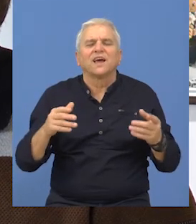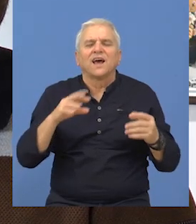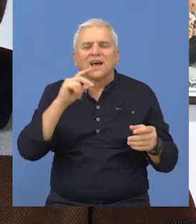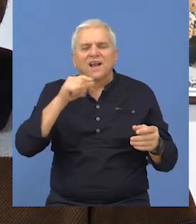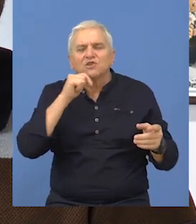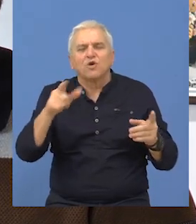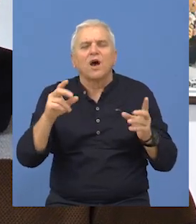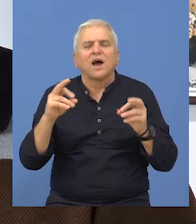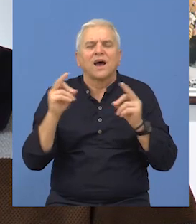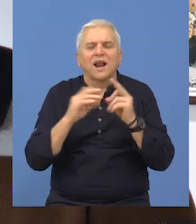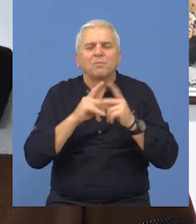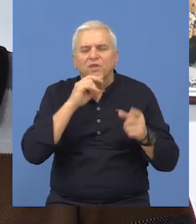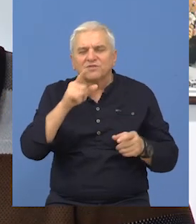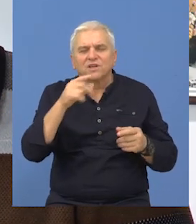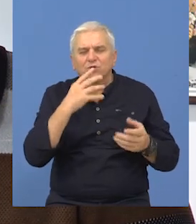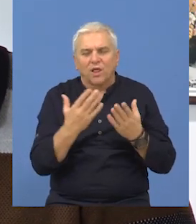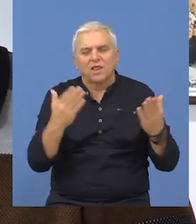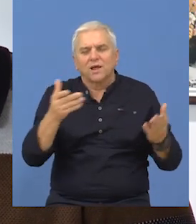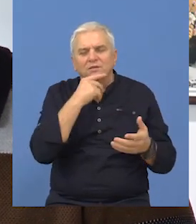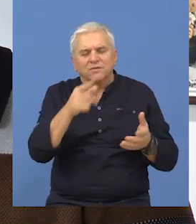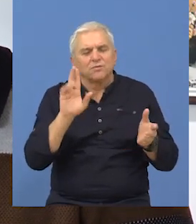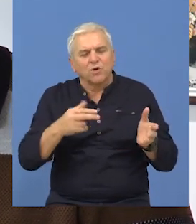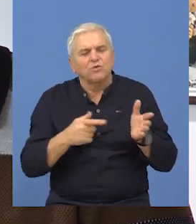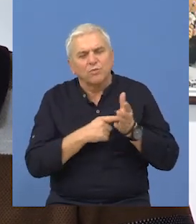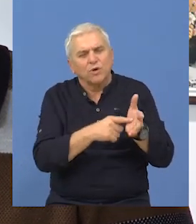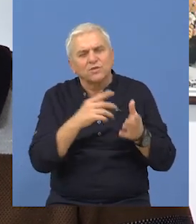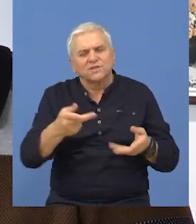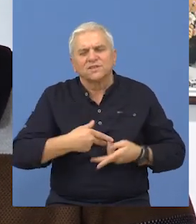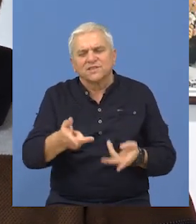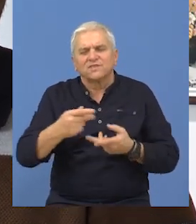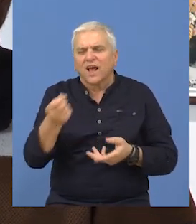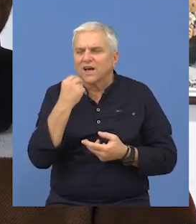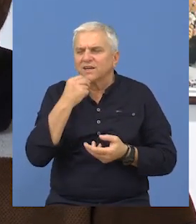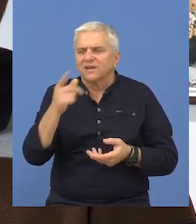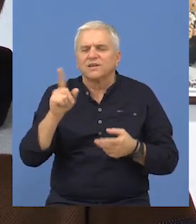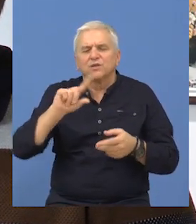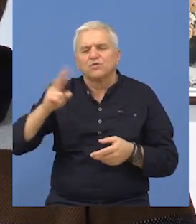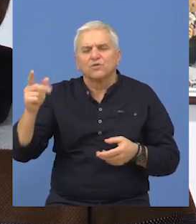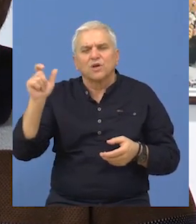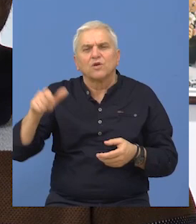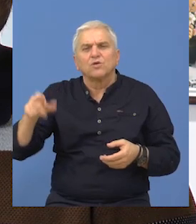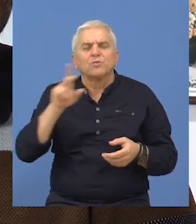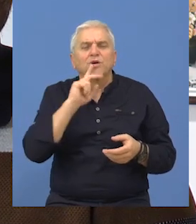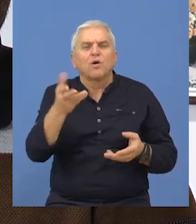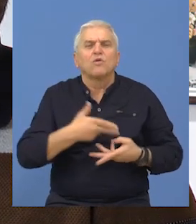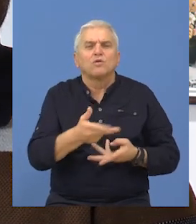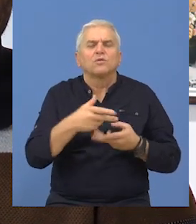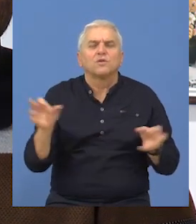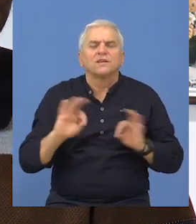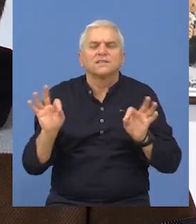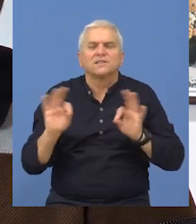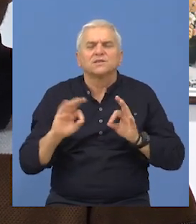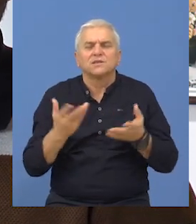Keramičke posude, kako one loksuznije, koje su služile serviranju hrane, ali tako i one grublje posude koje su služile